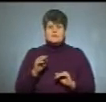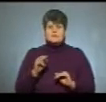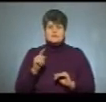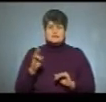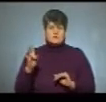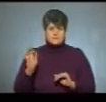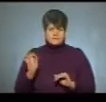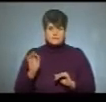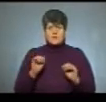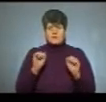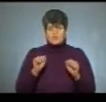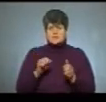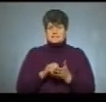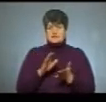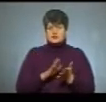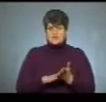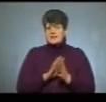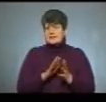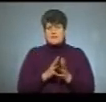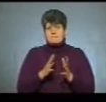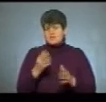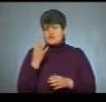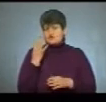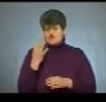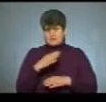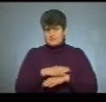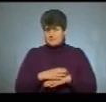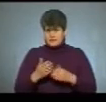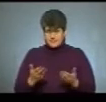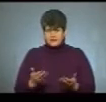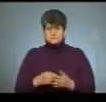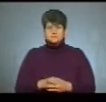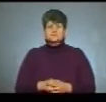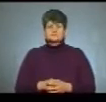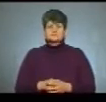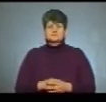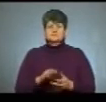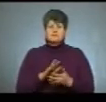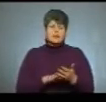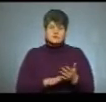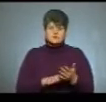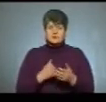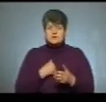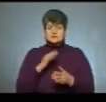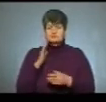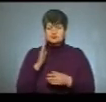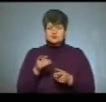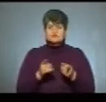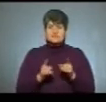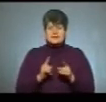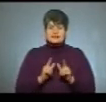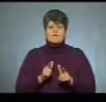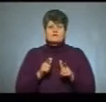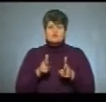Ну, зокрема, можна зареєструватися не більше, ніж на чотири предмети. Дальше, в нас будуть дійсні для